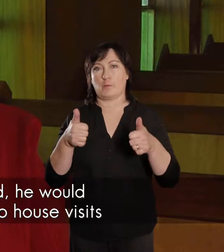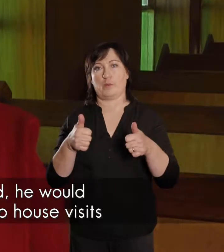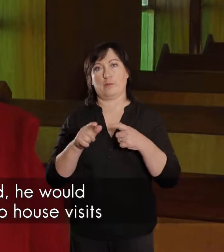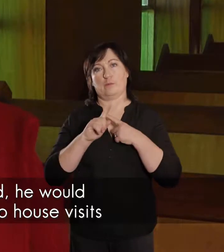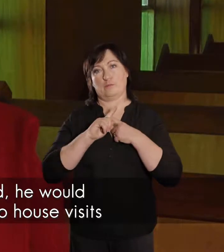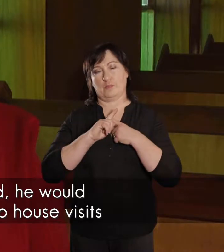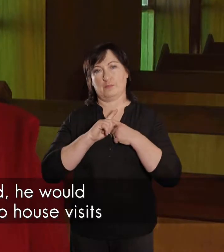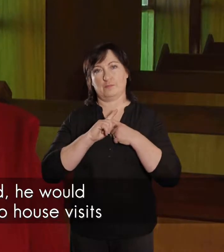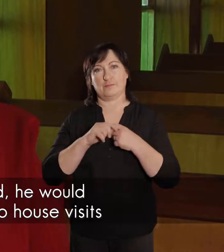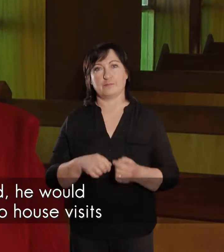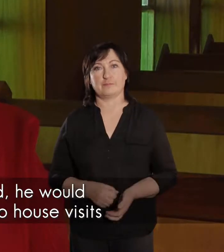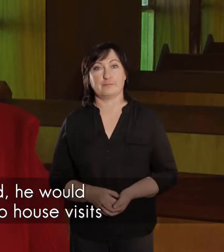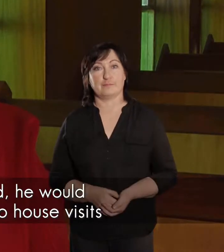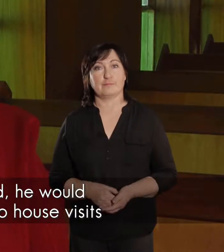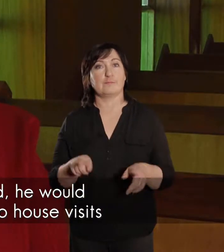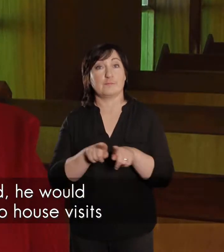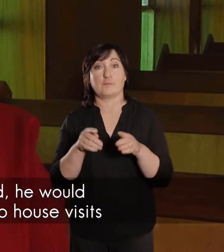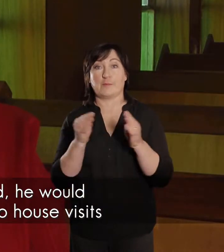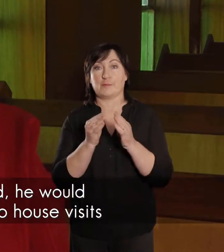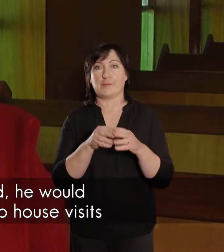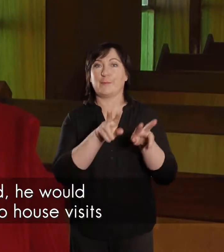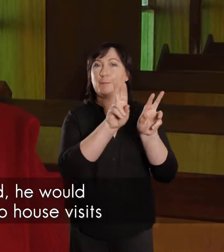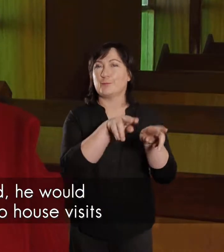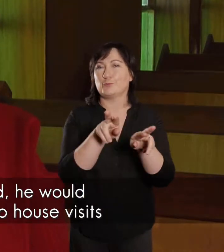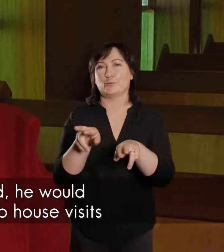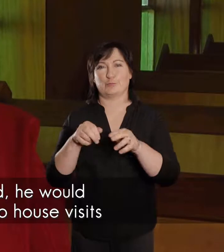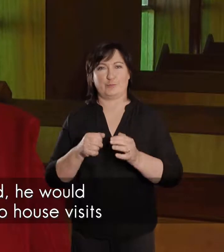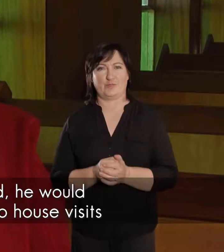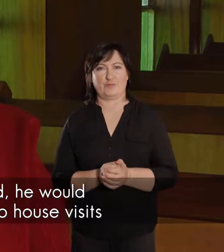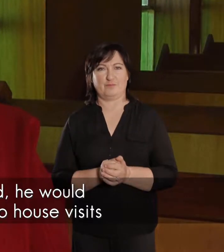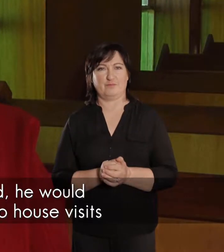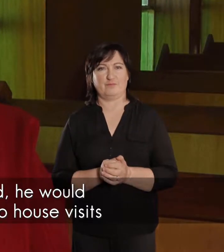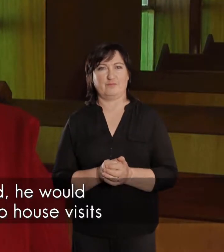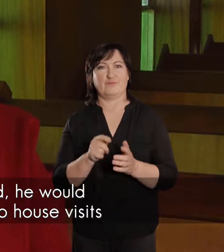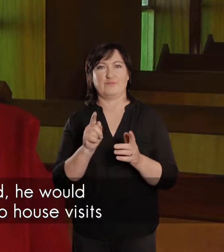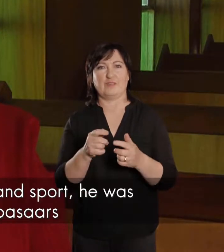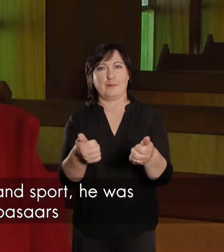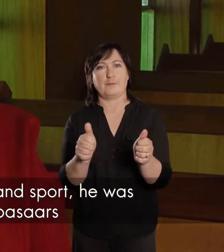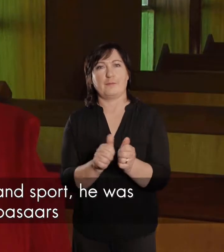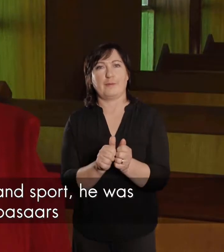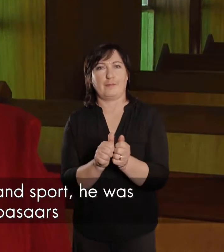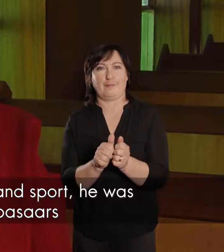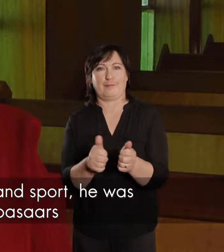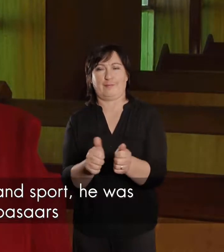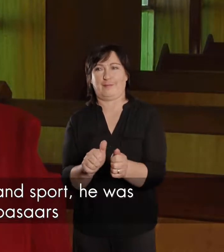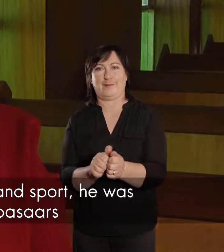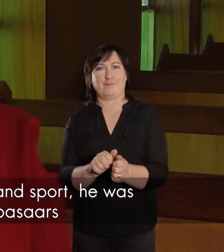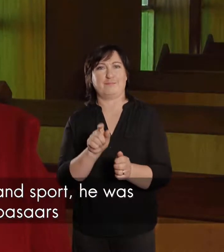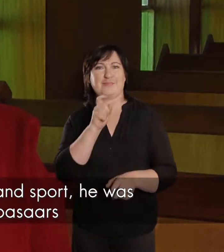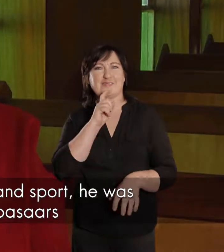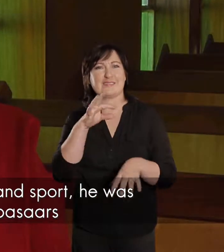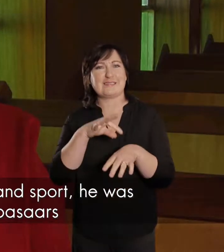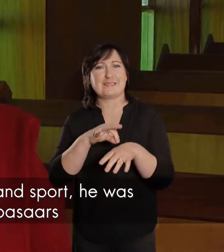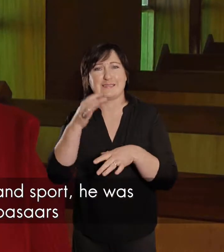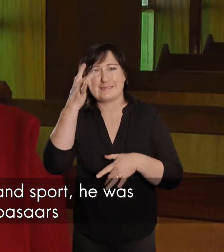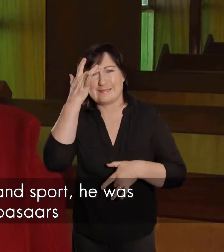gewees. En die men, soos hy is bezoeken doen, uitgaan vir die gemeentes, en ziek mense bezoek, en